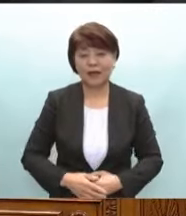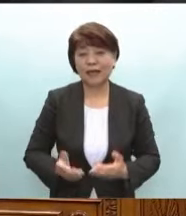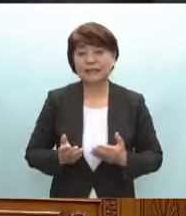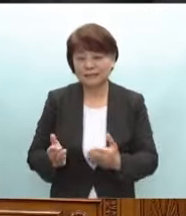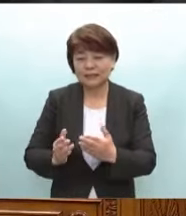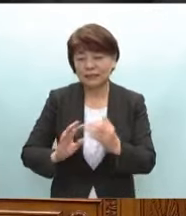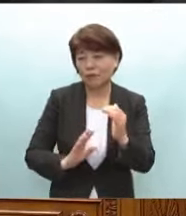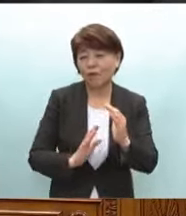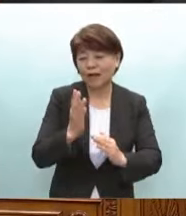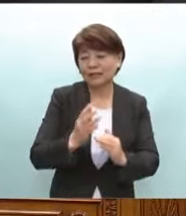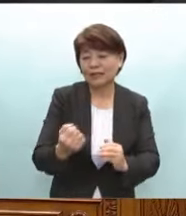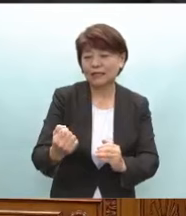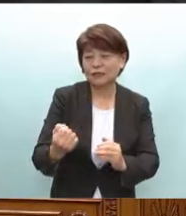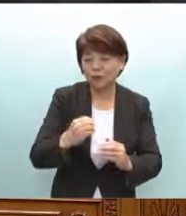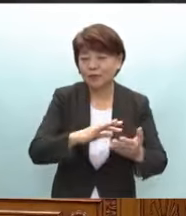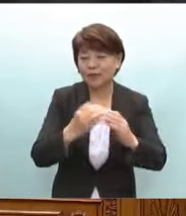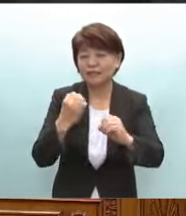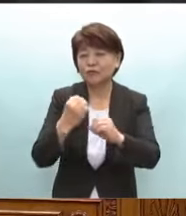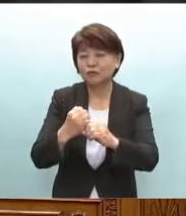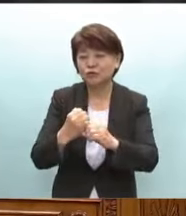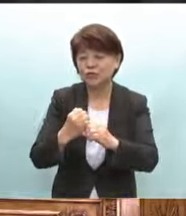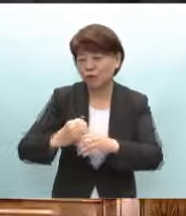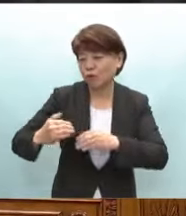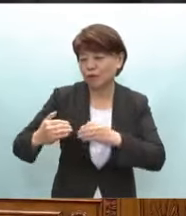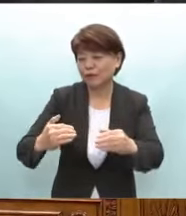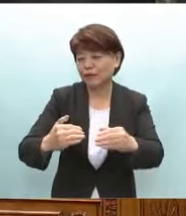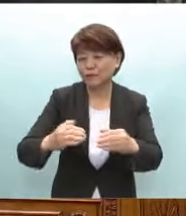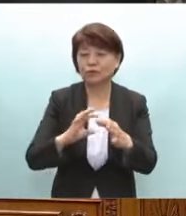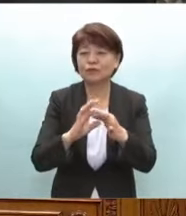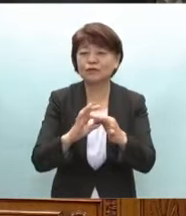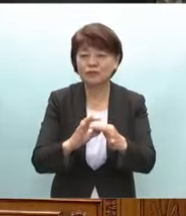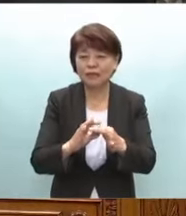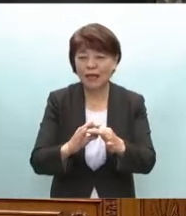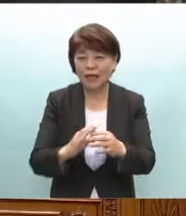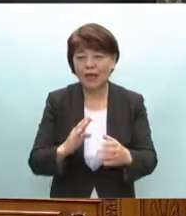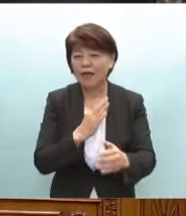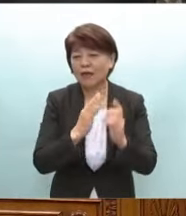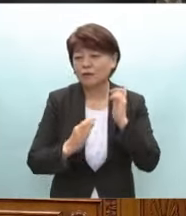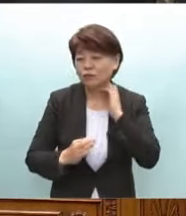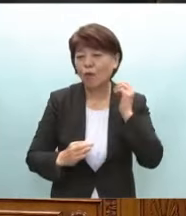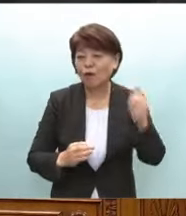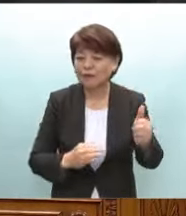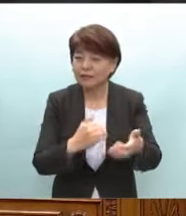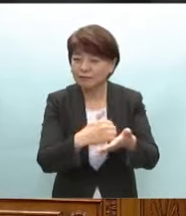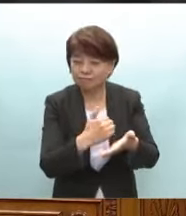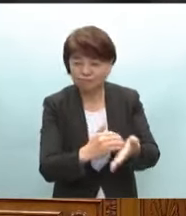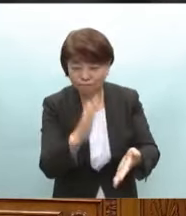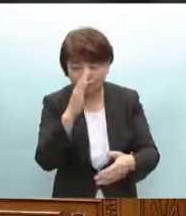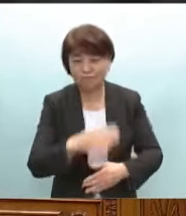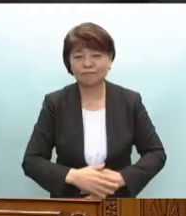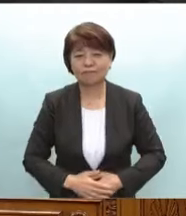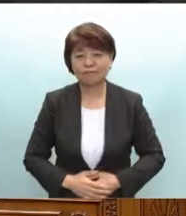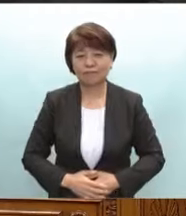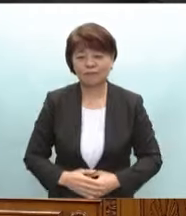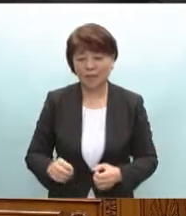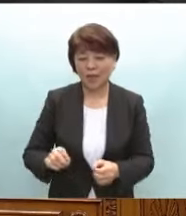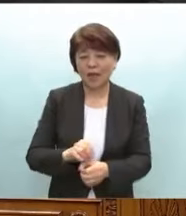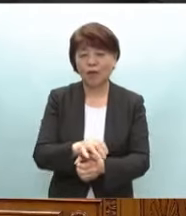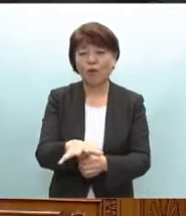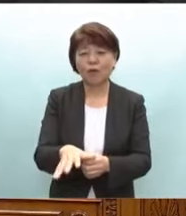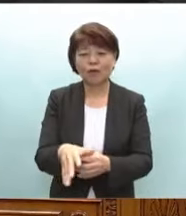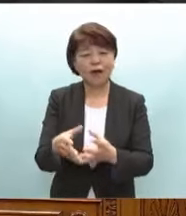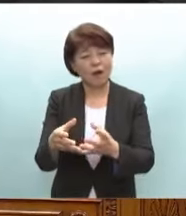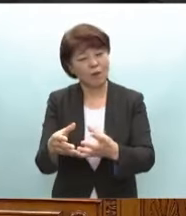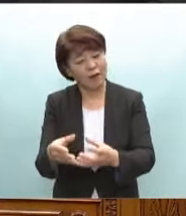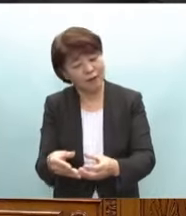まちづくりを根本的に進めていくことについて総理の御所見を伺いますコロナ禍の苦しい時期をようやく